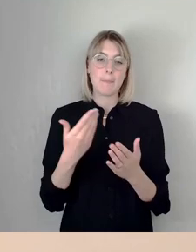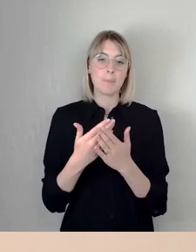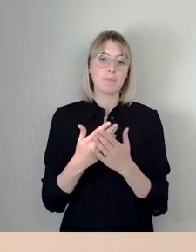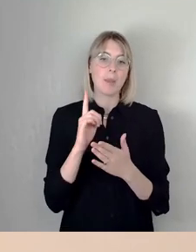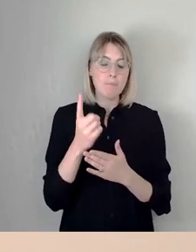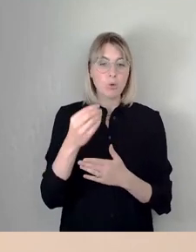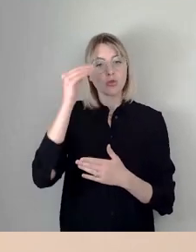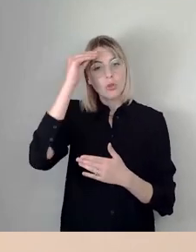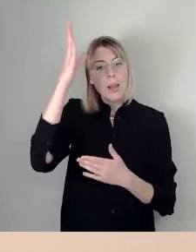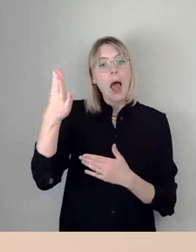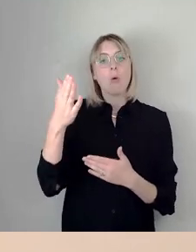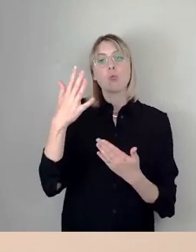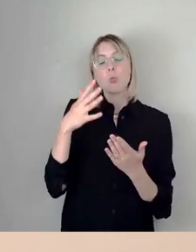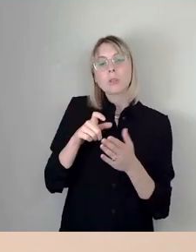müssen.